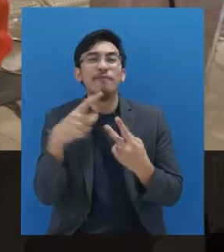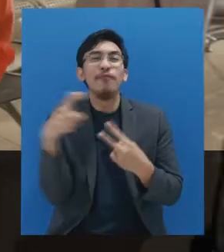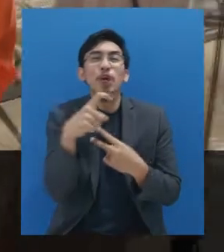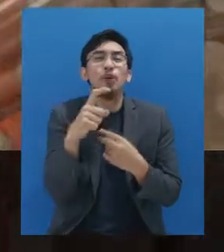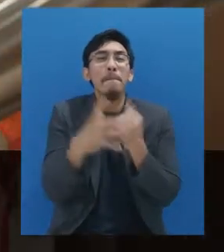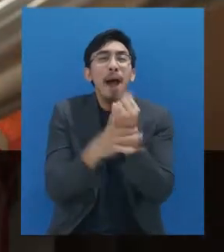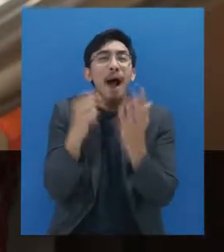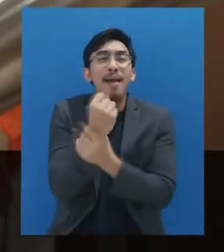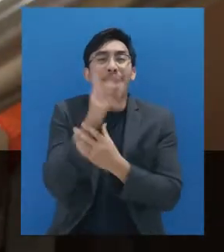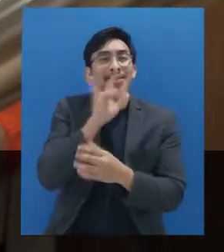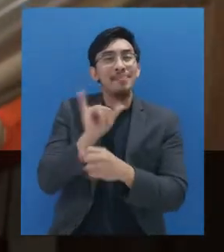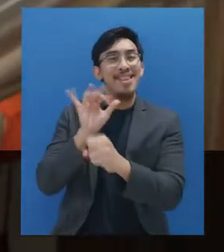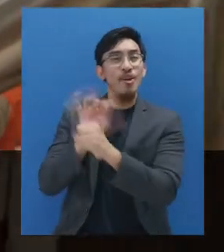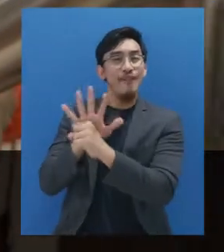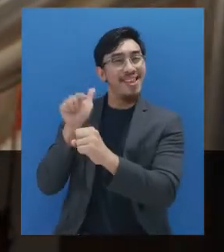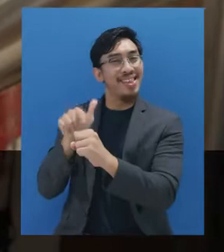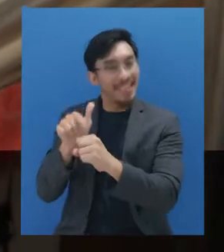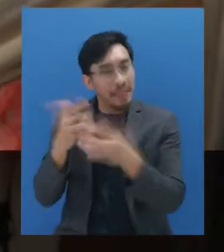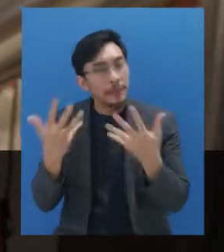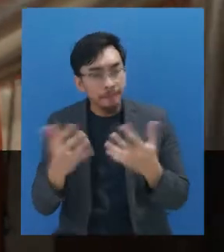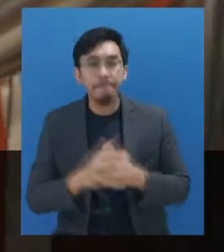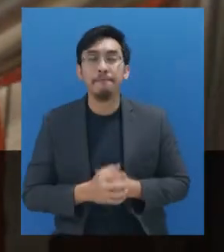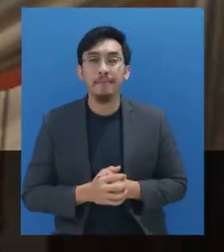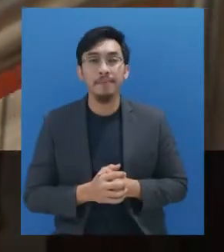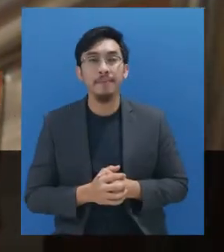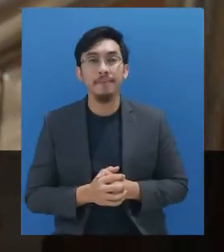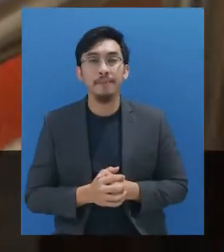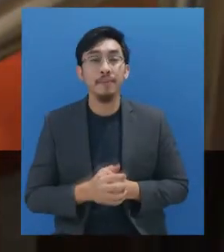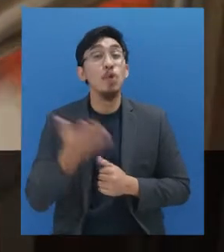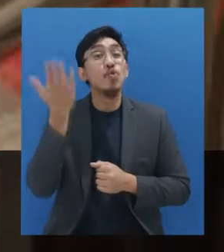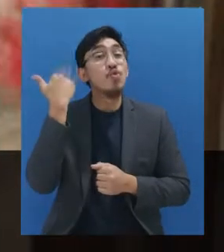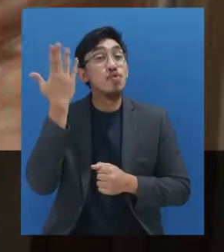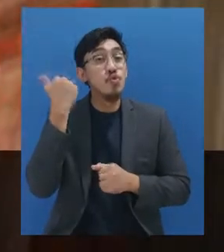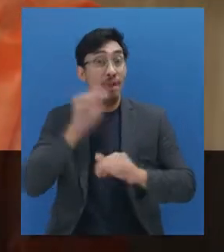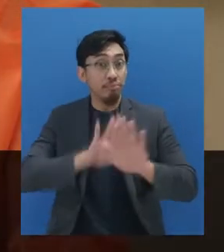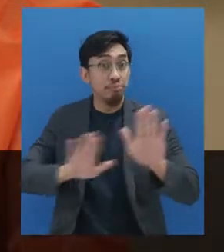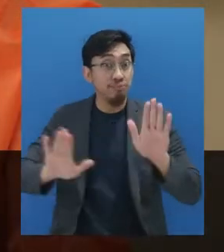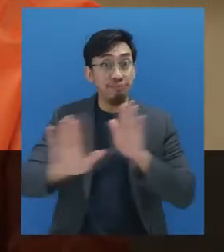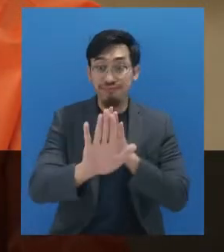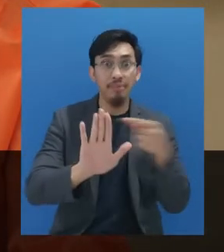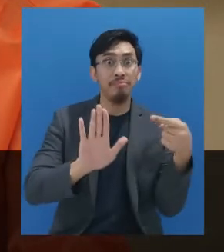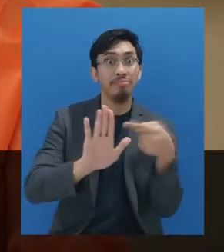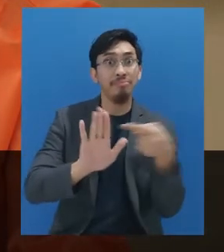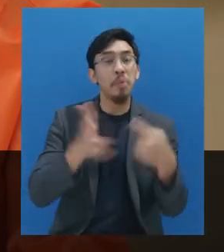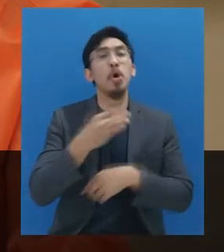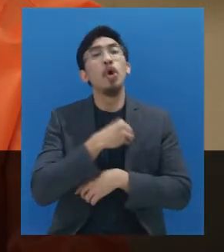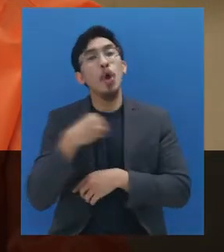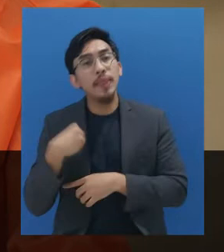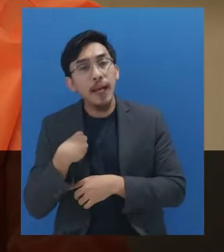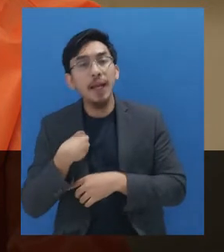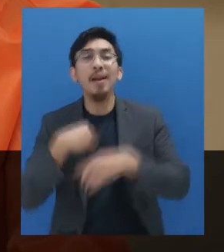maupun virus berbahaya, seperti COVID-19. Kalau dulu kan garda terdepan itu